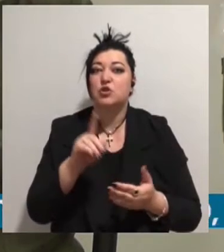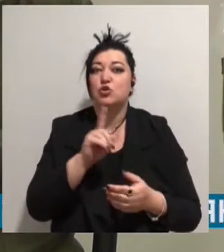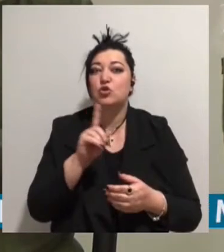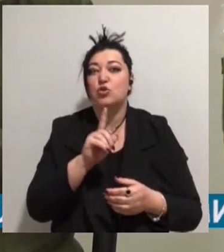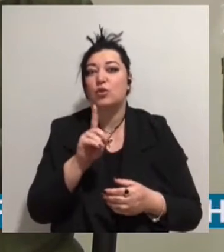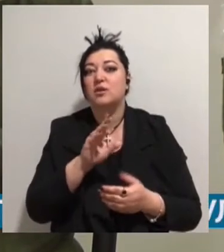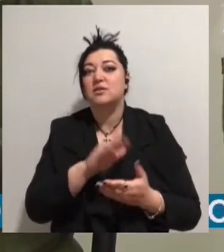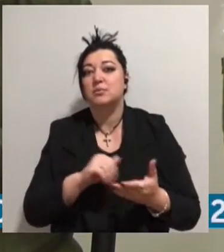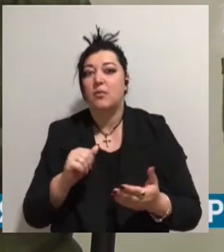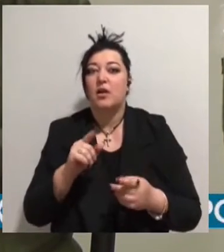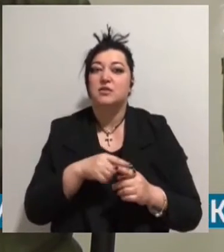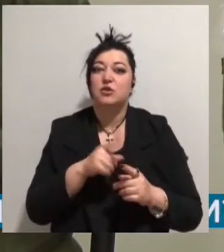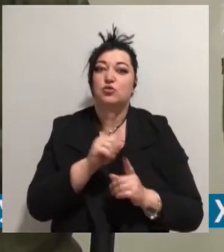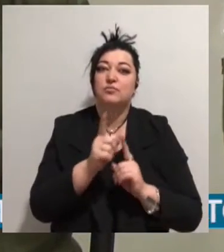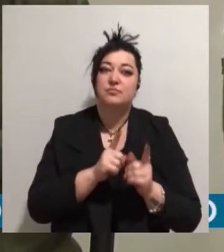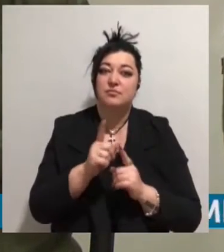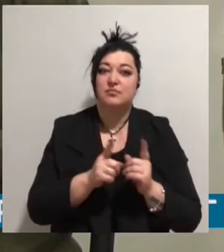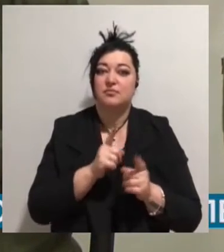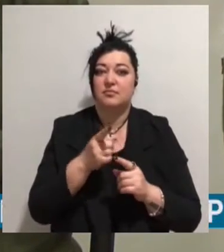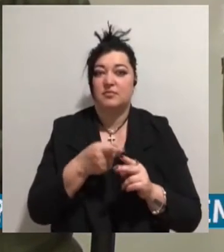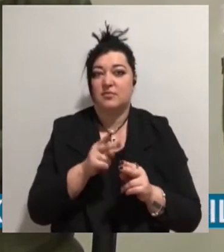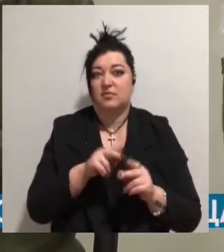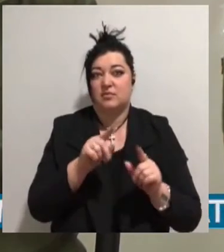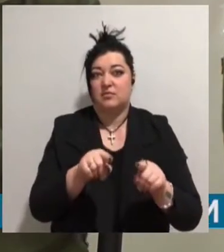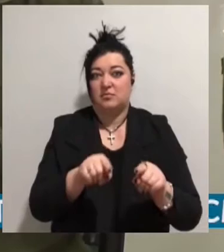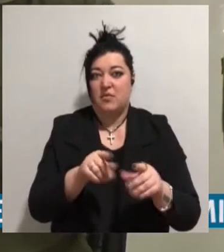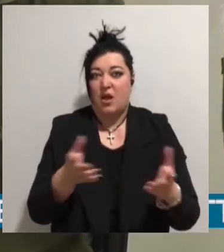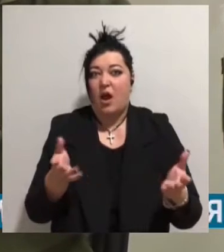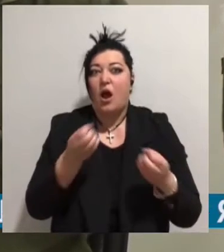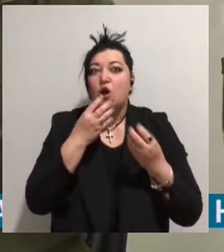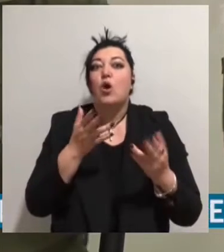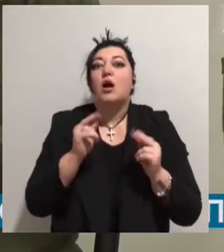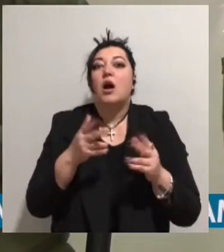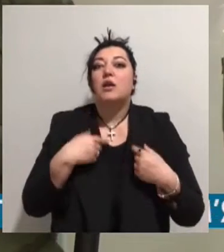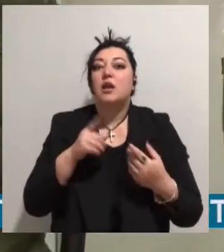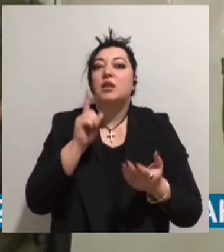перебиралося мусор в Це знаєте відповідь, це зрозуміло. Ну, добре, а як я маю відповідати?